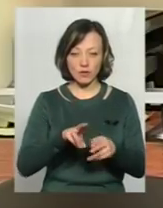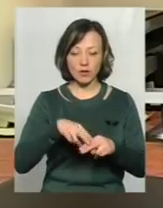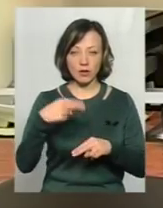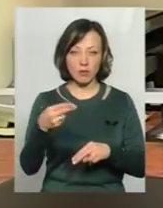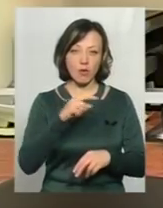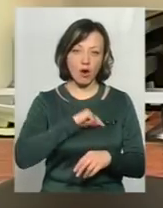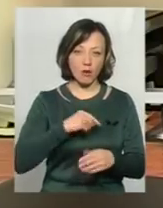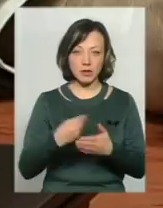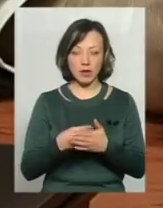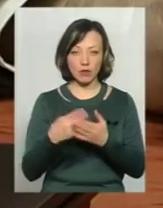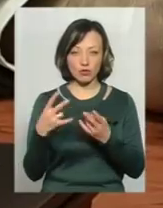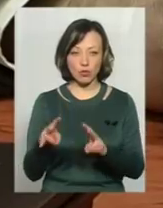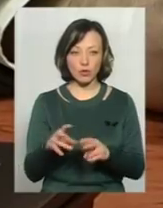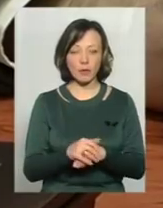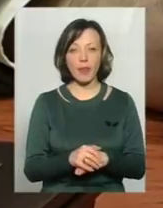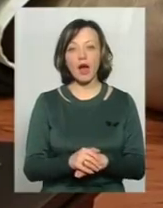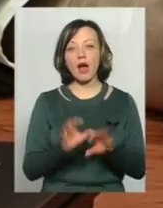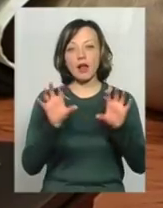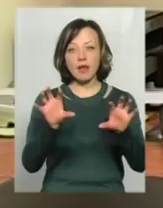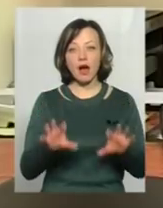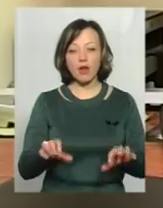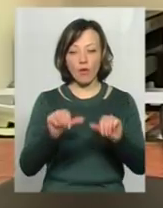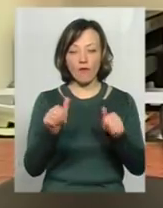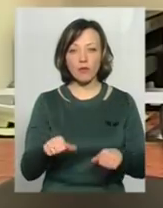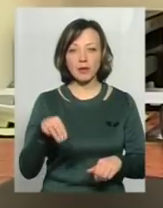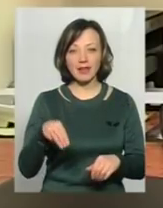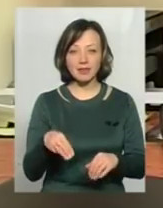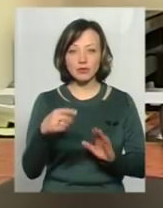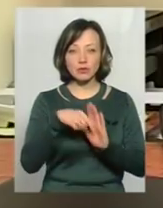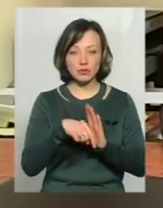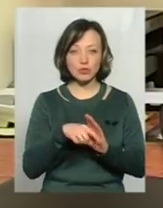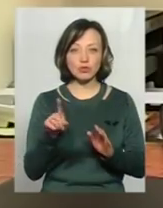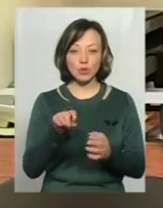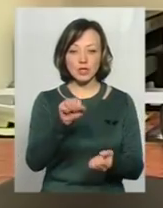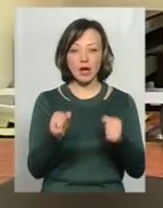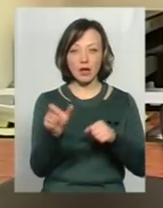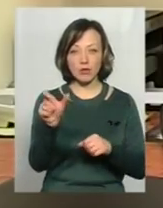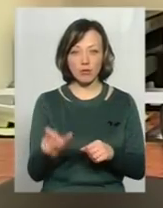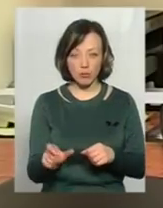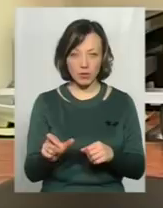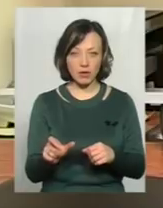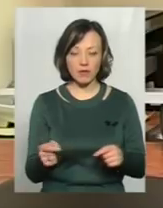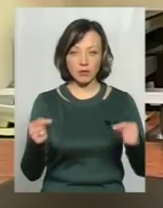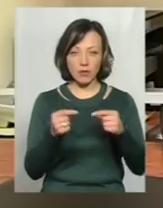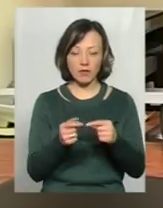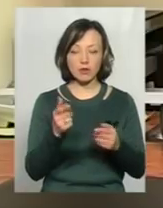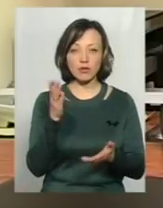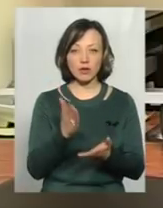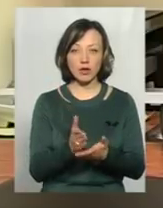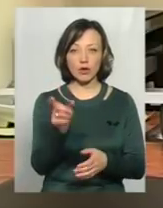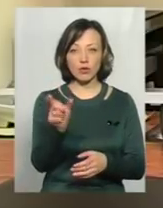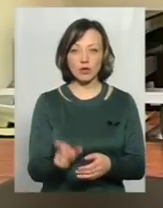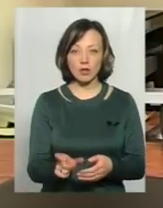моральну матеріальну шкоду. Легальне оформлене таксистів говорить про те, що за кермом, відповідно, людина, яка